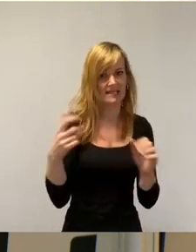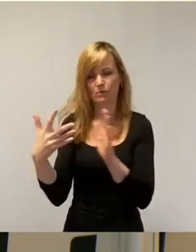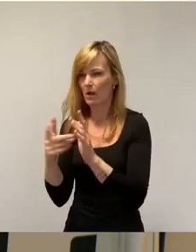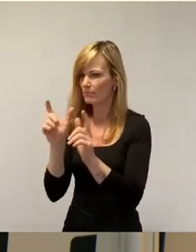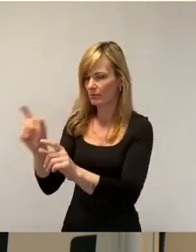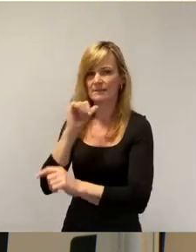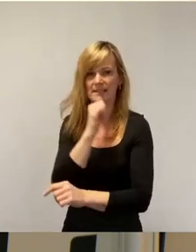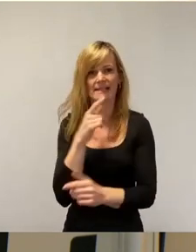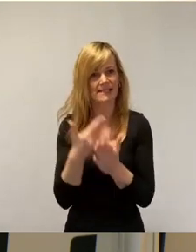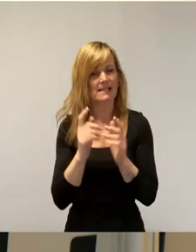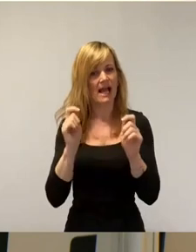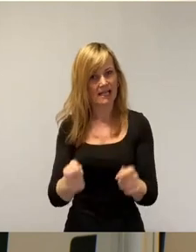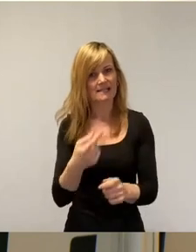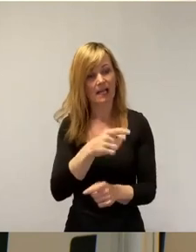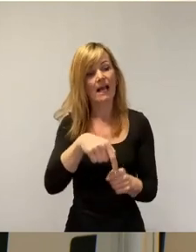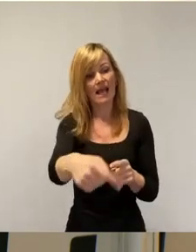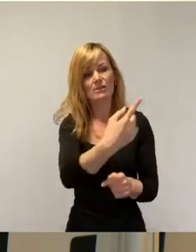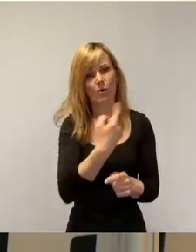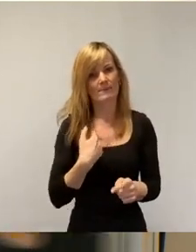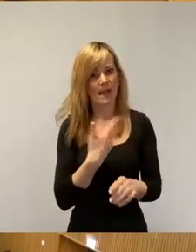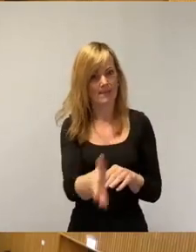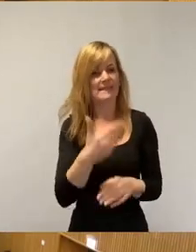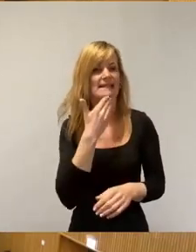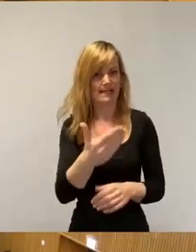diesen Antrag, der dann gleich kommt, ablehnen. Dankeschön.